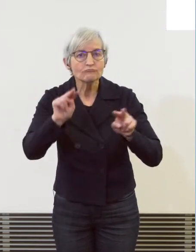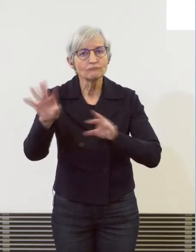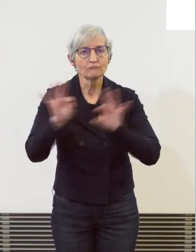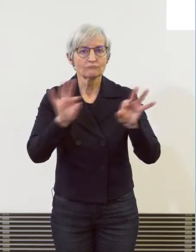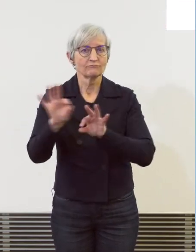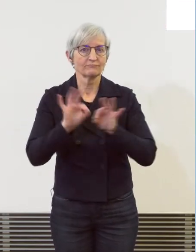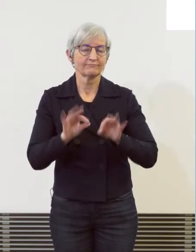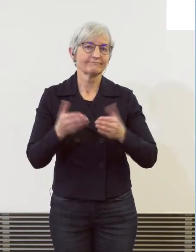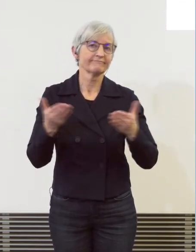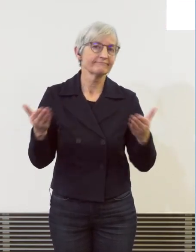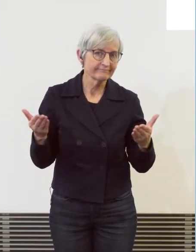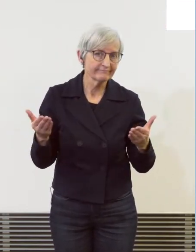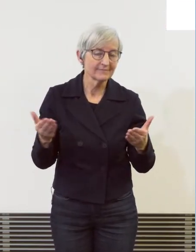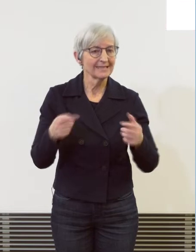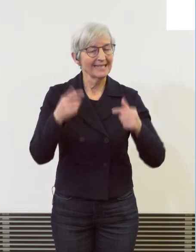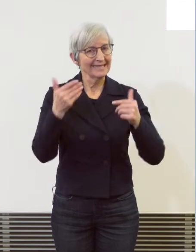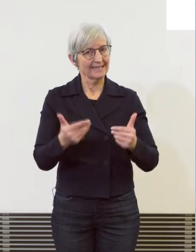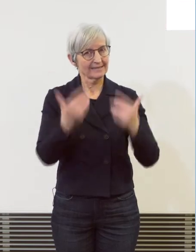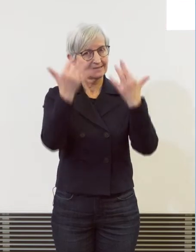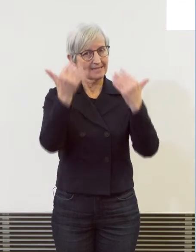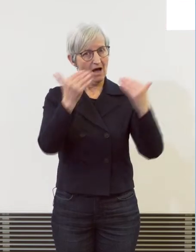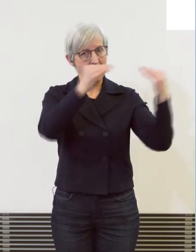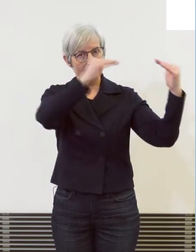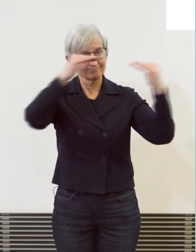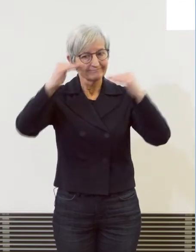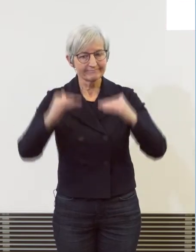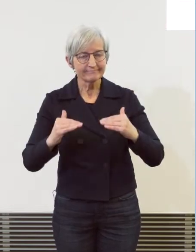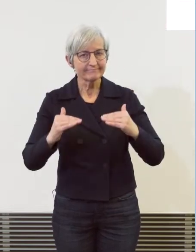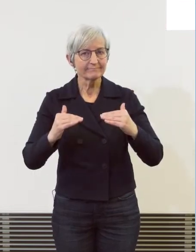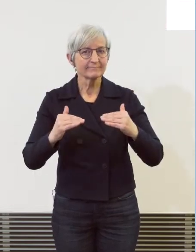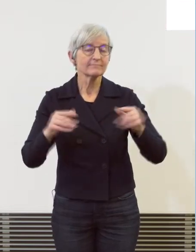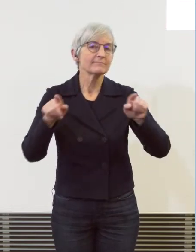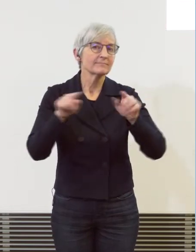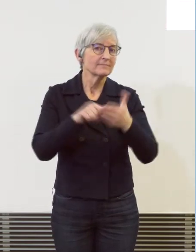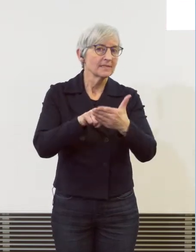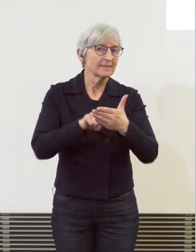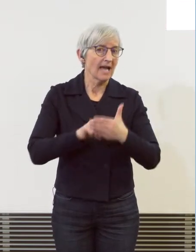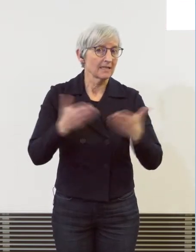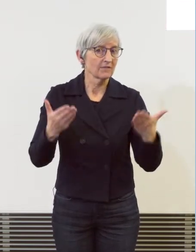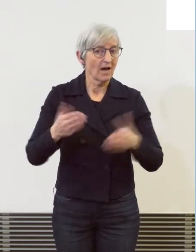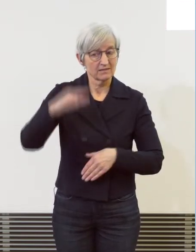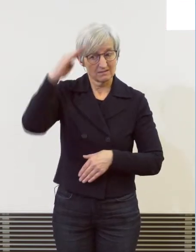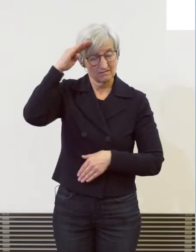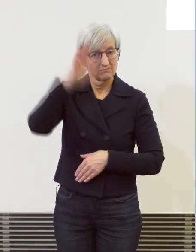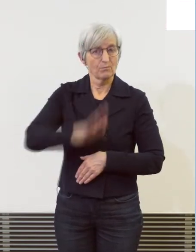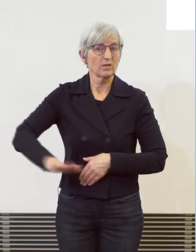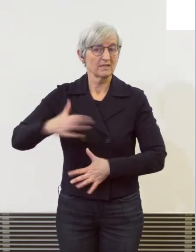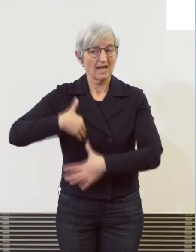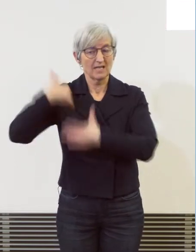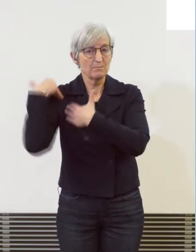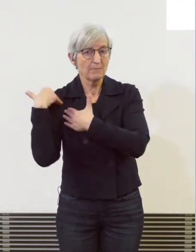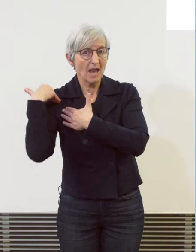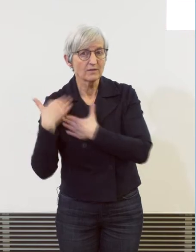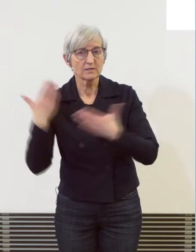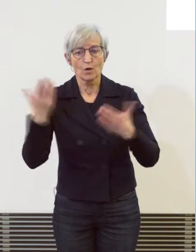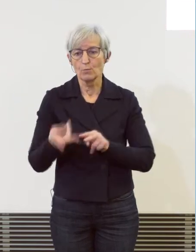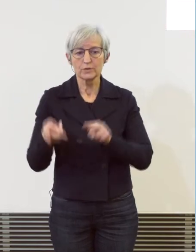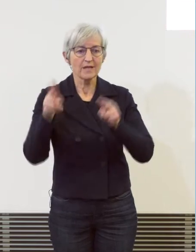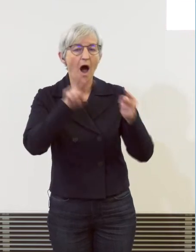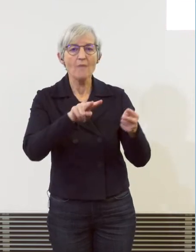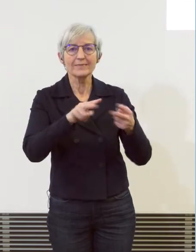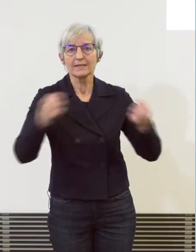widerspiegelt den Rückgang in diesem Bereich auch ein stückweit die starke Belastung der Polizeikräfte in vielen anderen